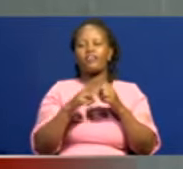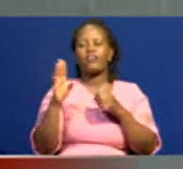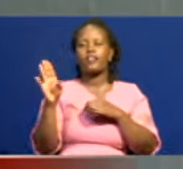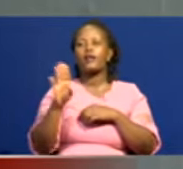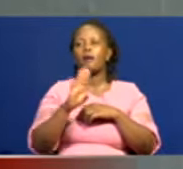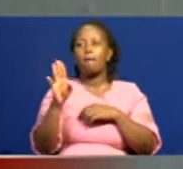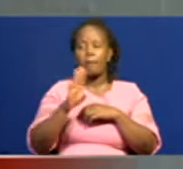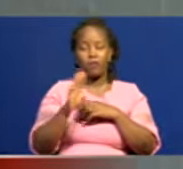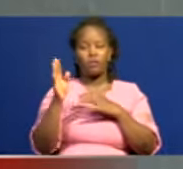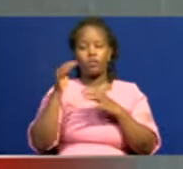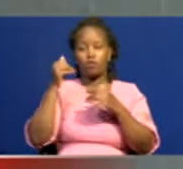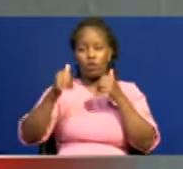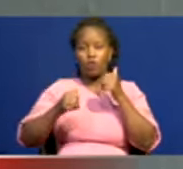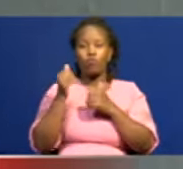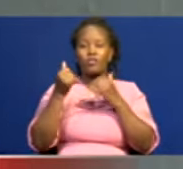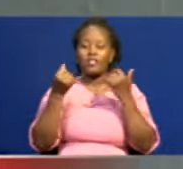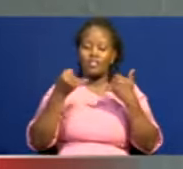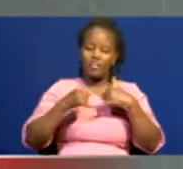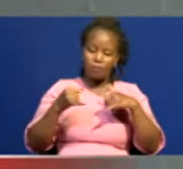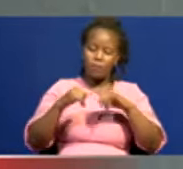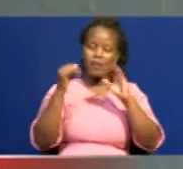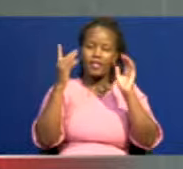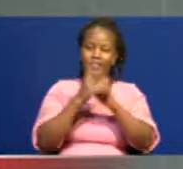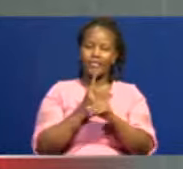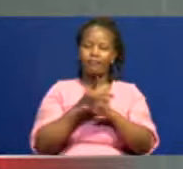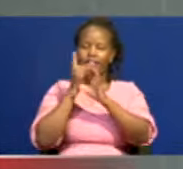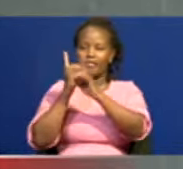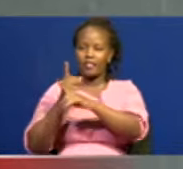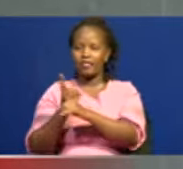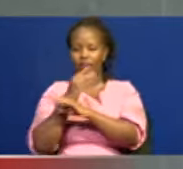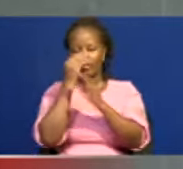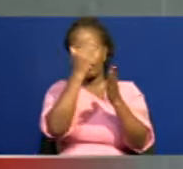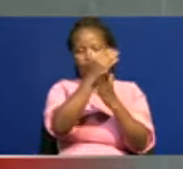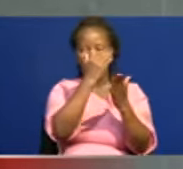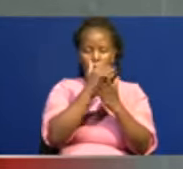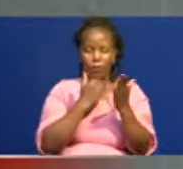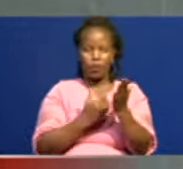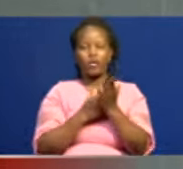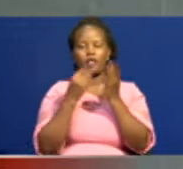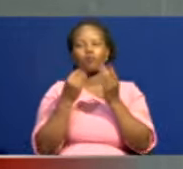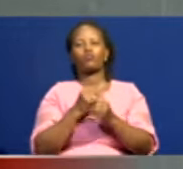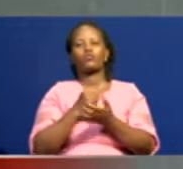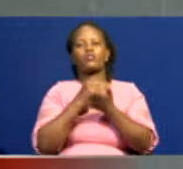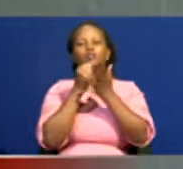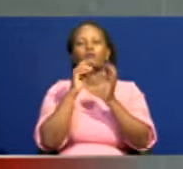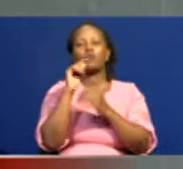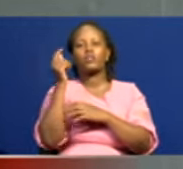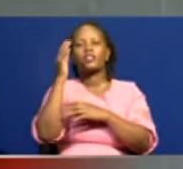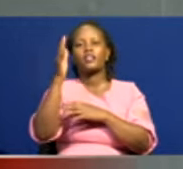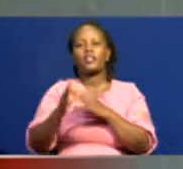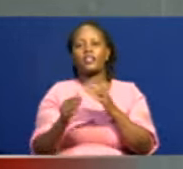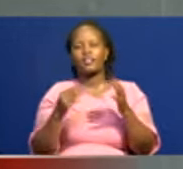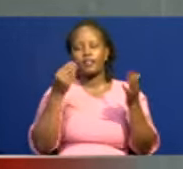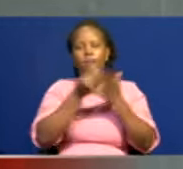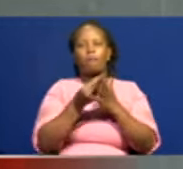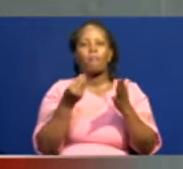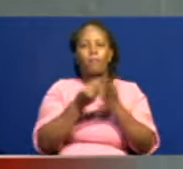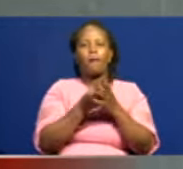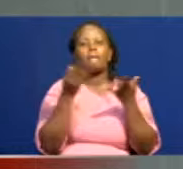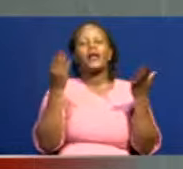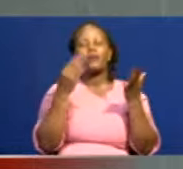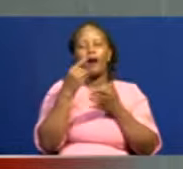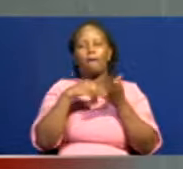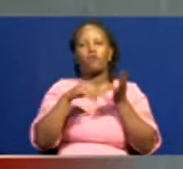with which it is implementing various programs to address the plight of Kenyans across the country. The funds were appropriated by Parliament and the